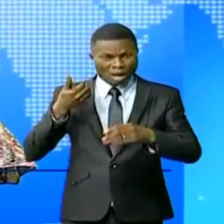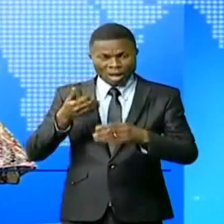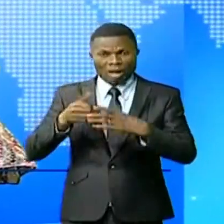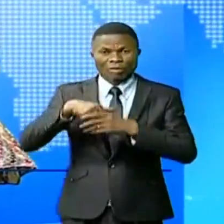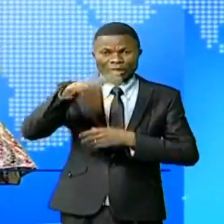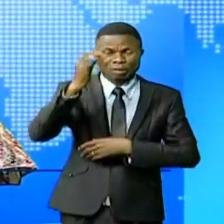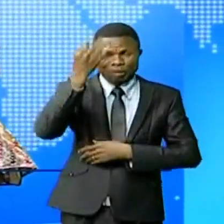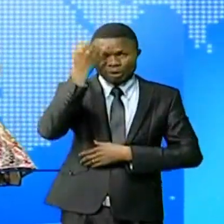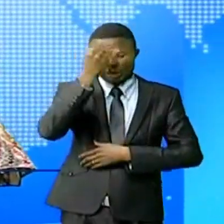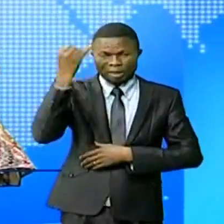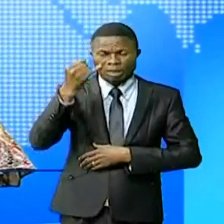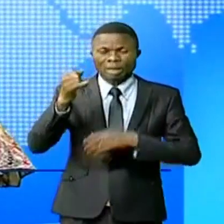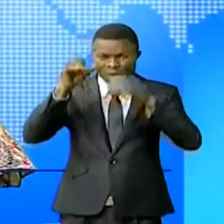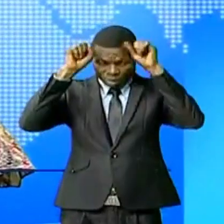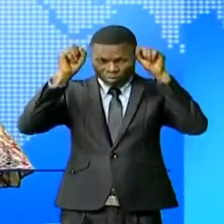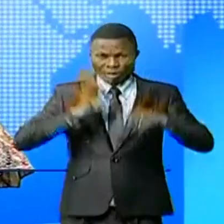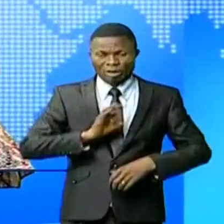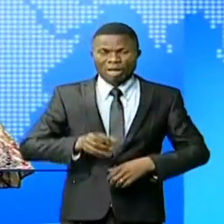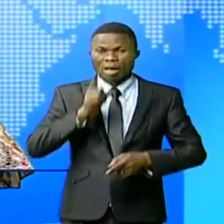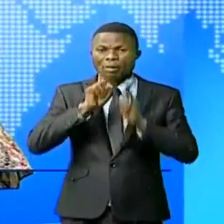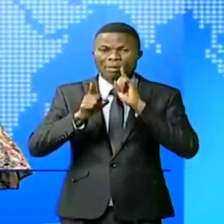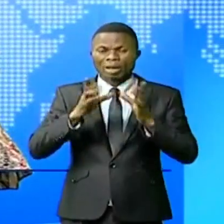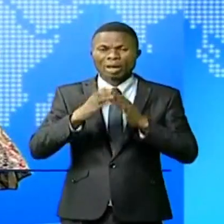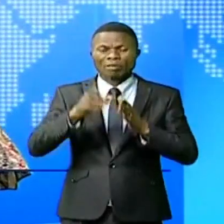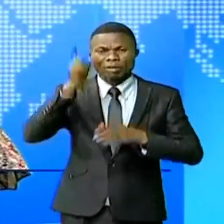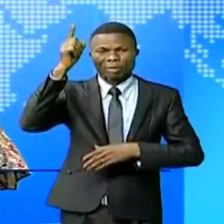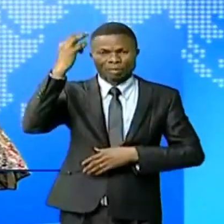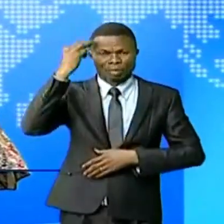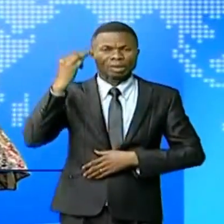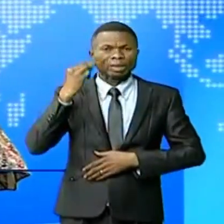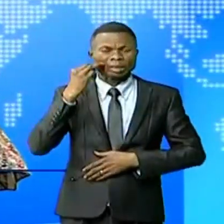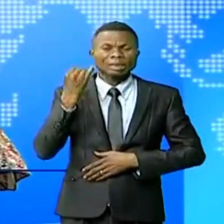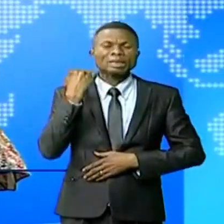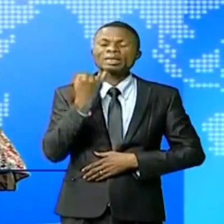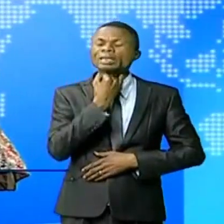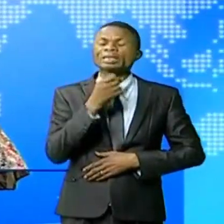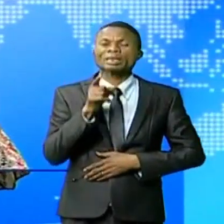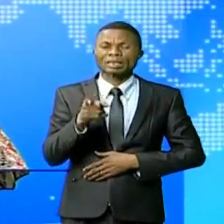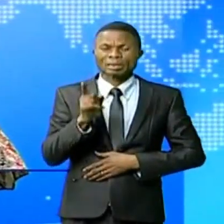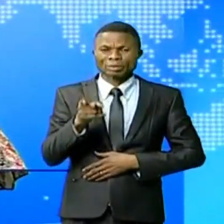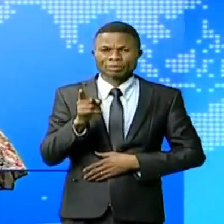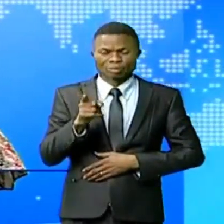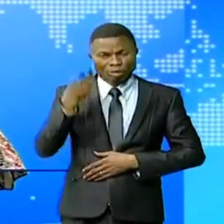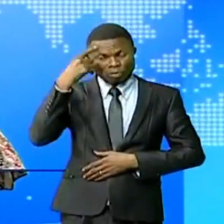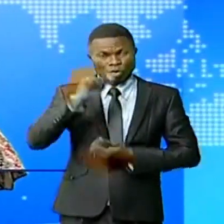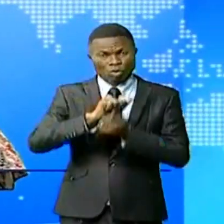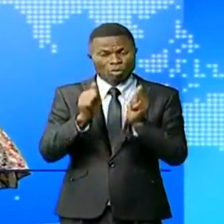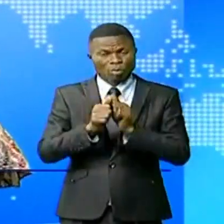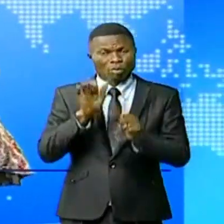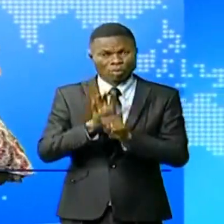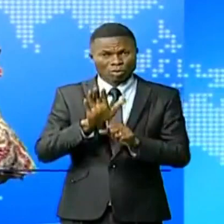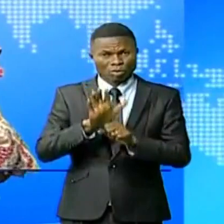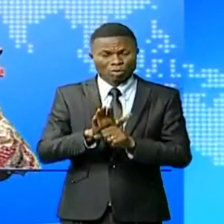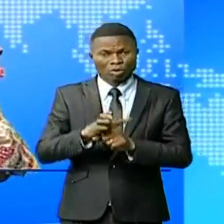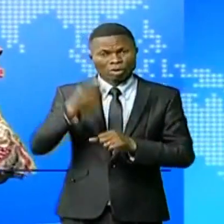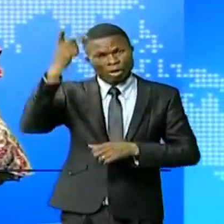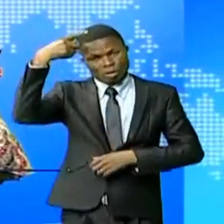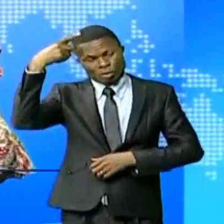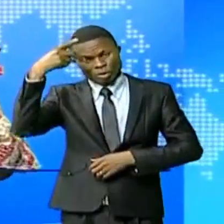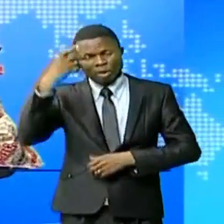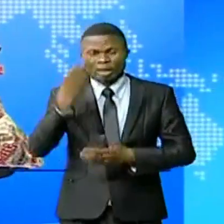'Iséran s'est entretenu avec le Premier ministre israélien Naftal Bennett autour de plusieurs questions politiques,